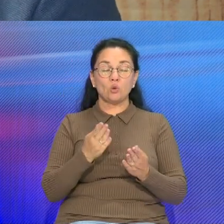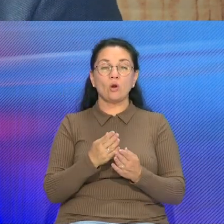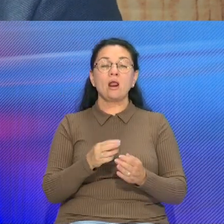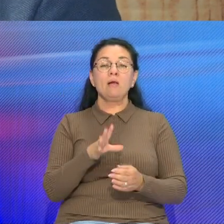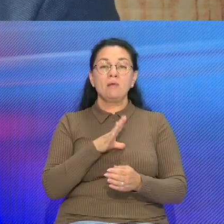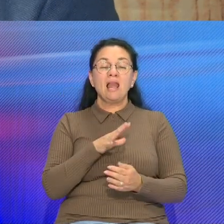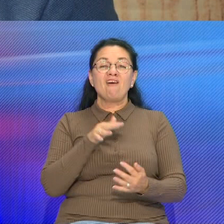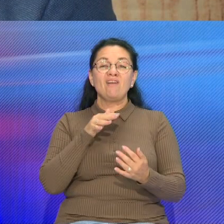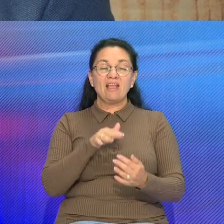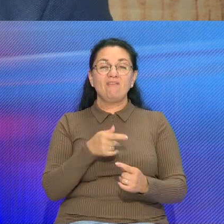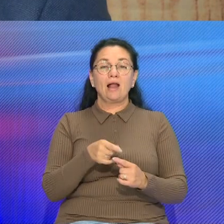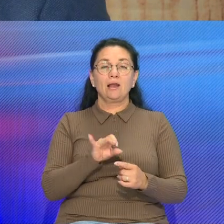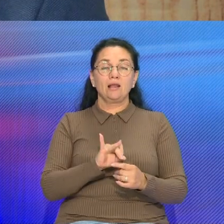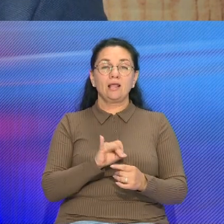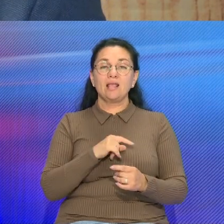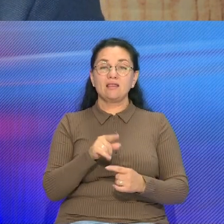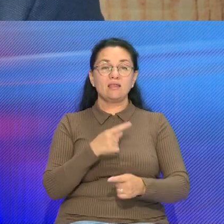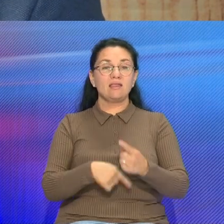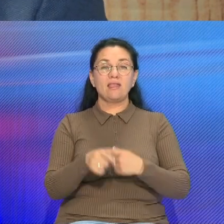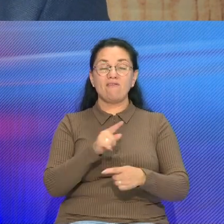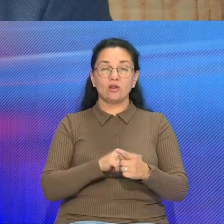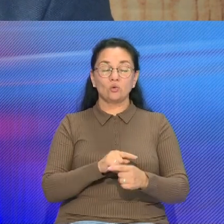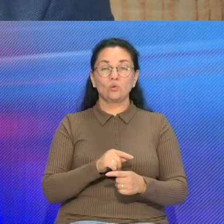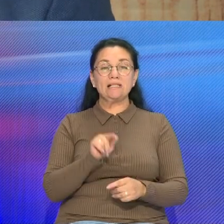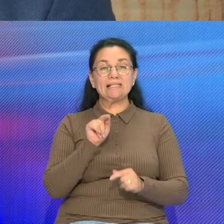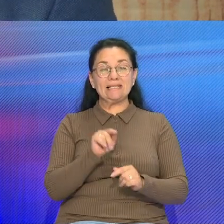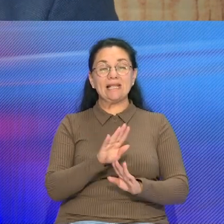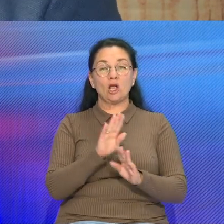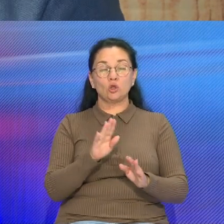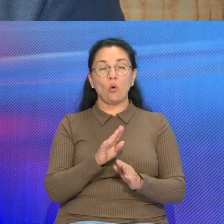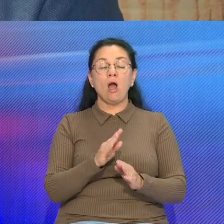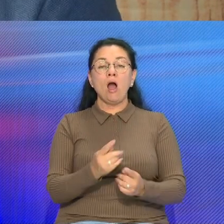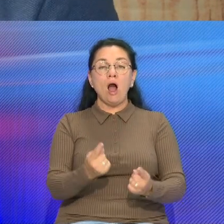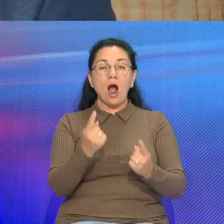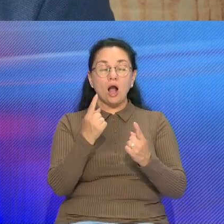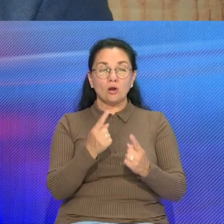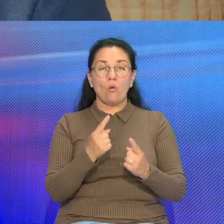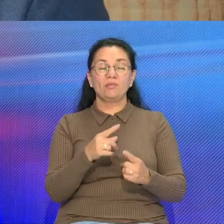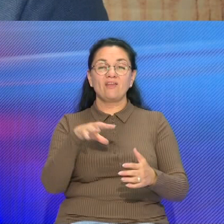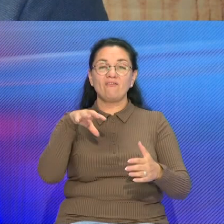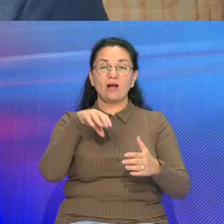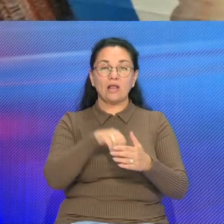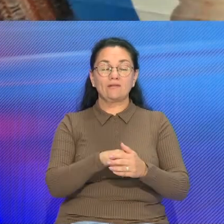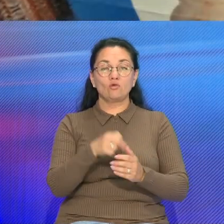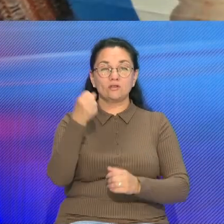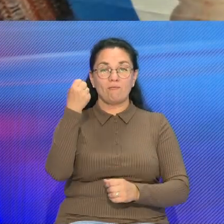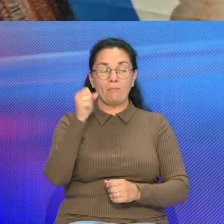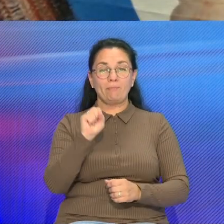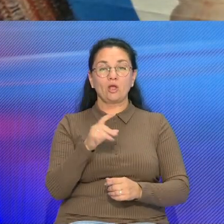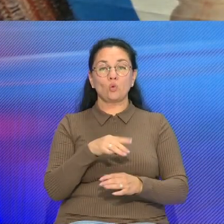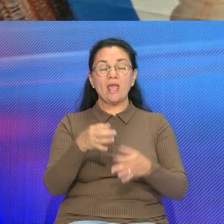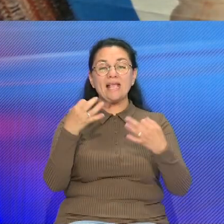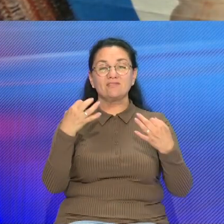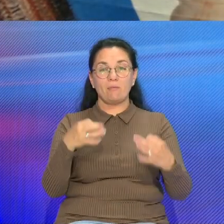которые, может, и не вернулись Те, кто все-таки внес большой вклад в победу и в освобождение, конечно, нашей